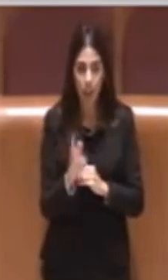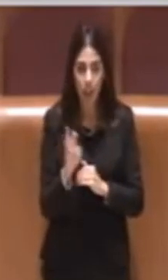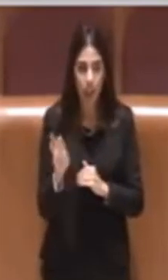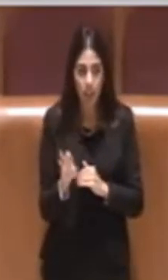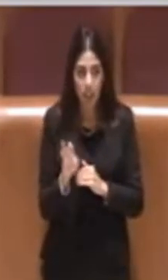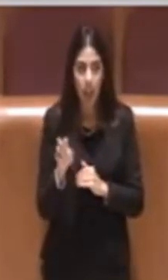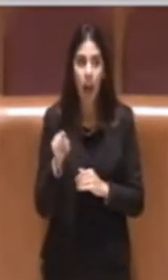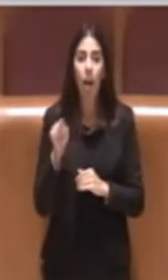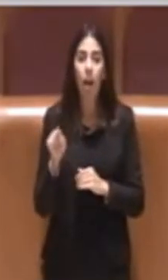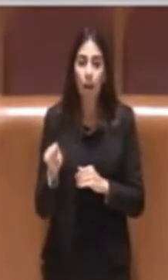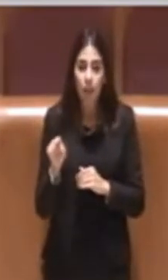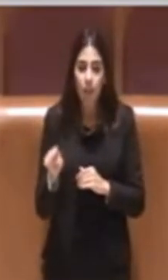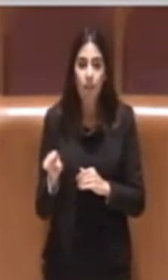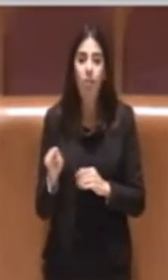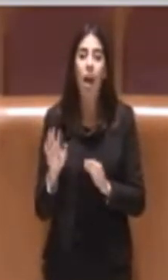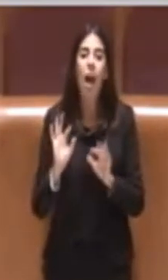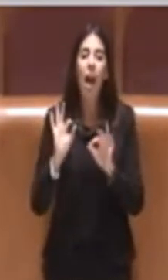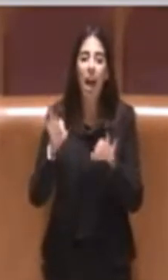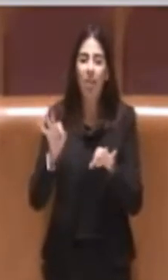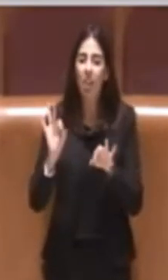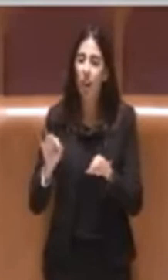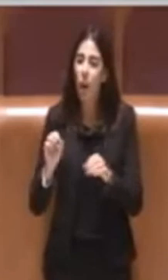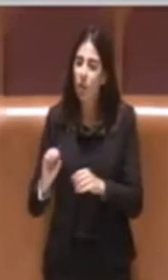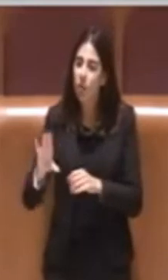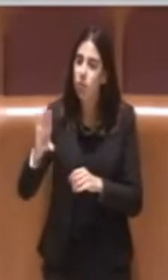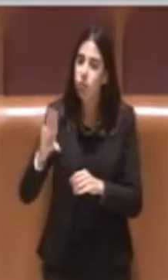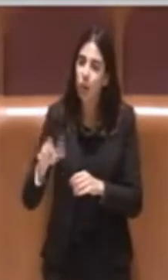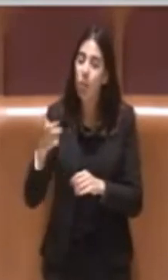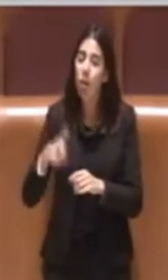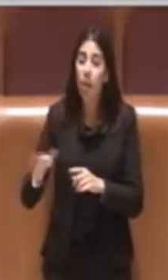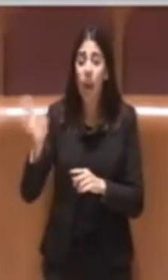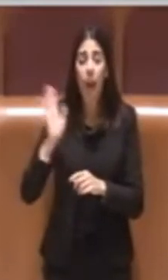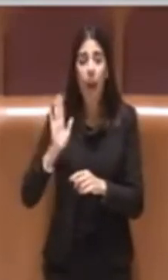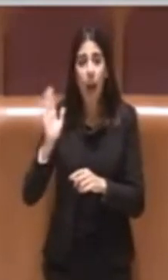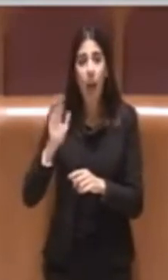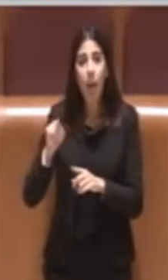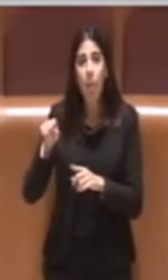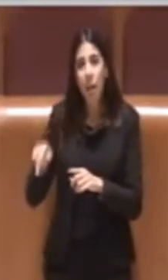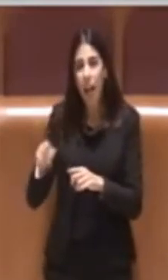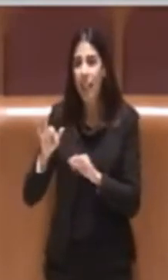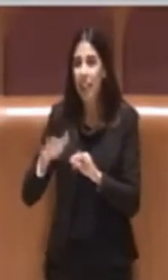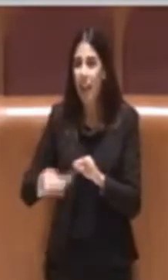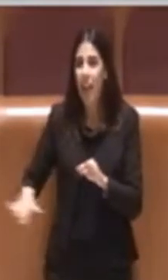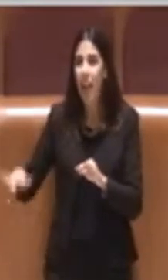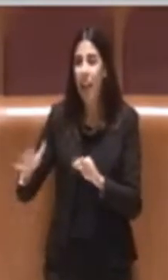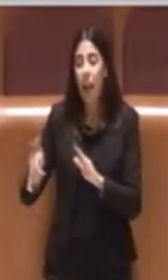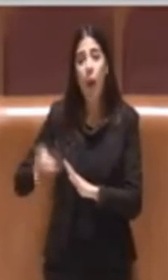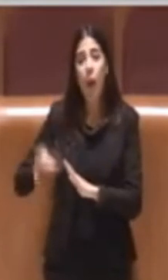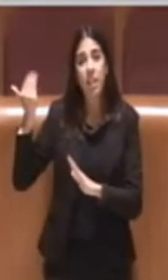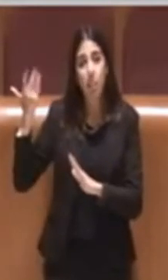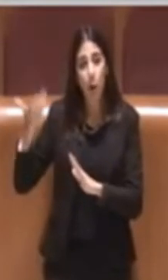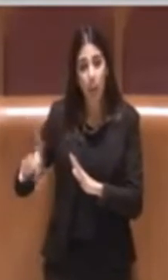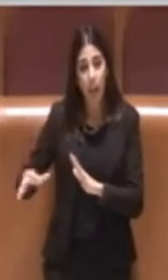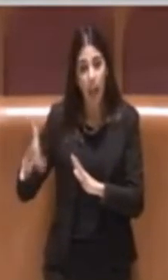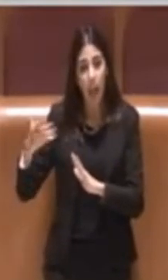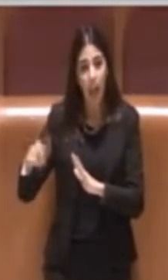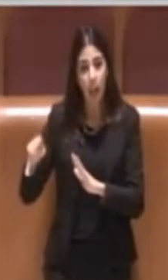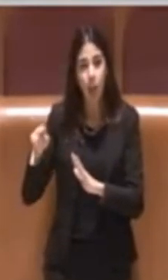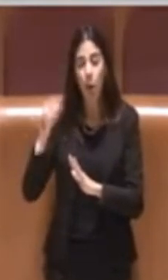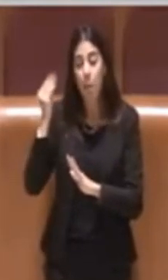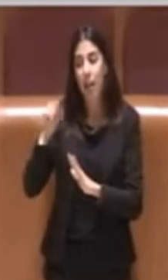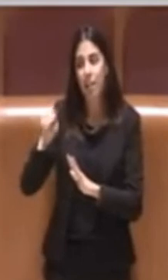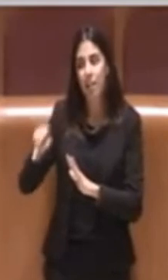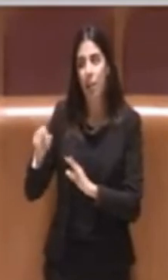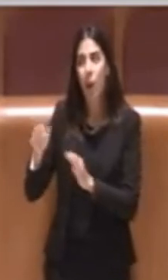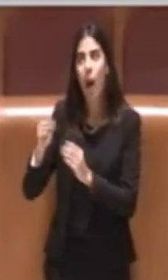determinatasi perché all'epoca quel terreno era stato espropriato considerandolo terreno edificabile,